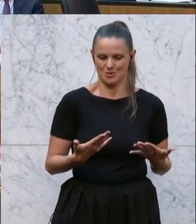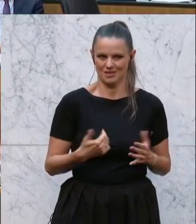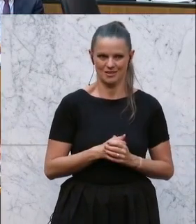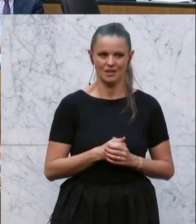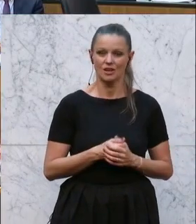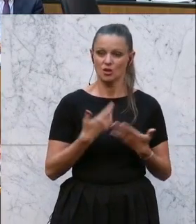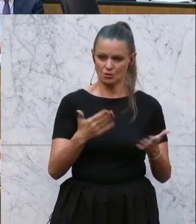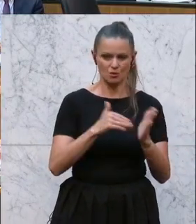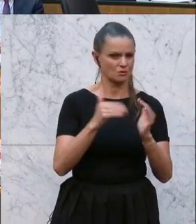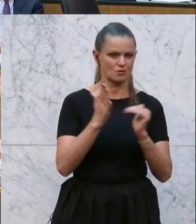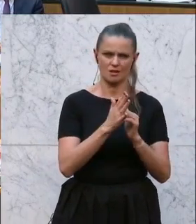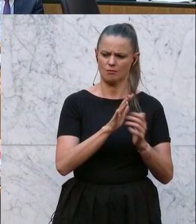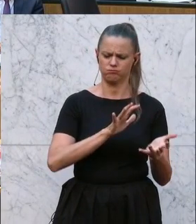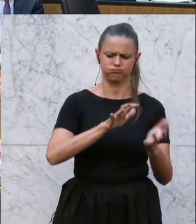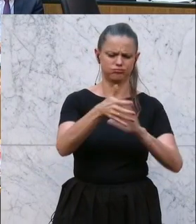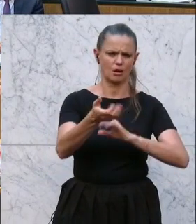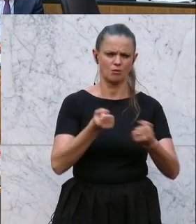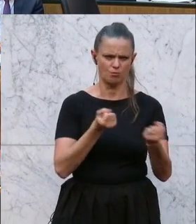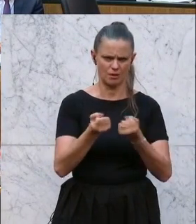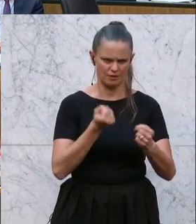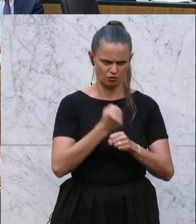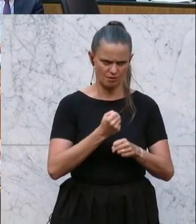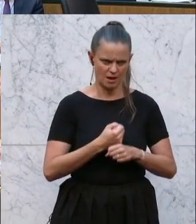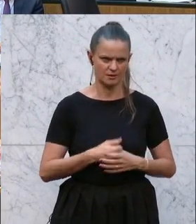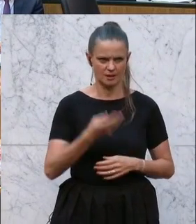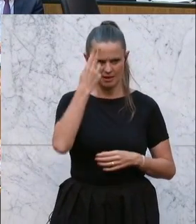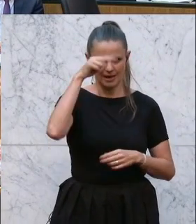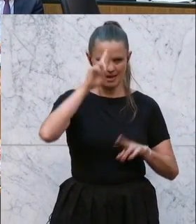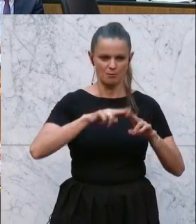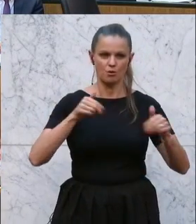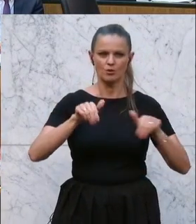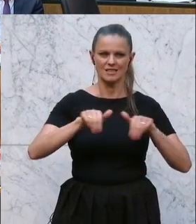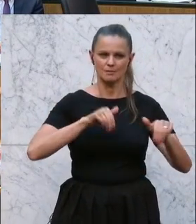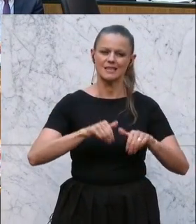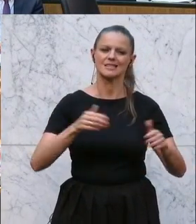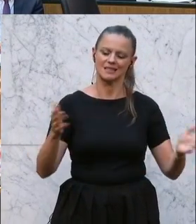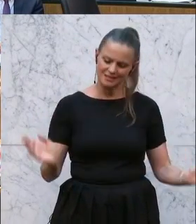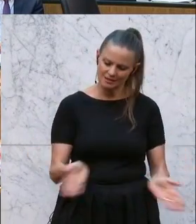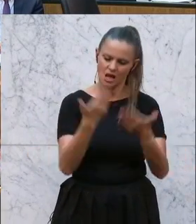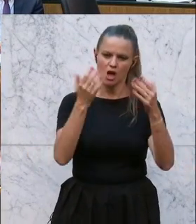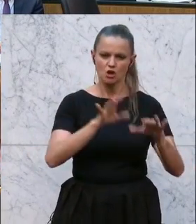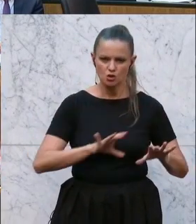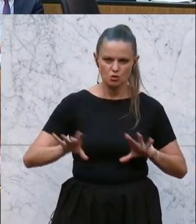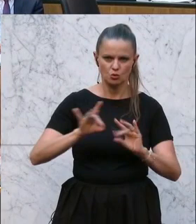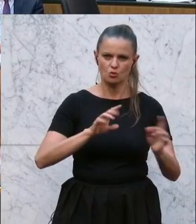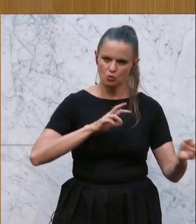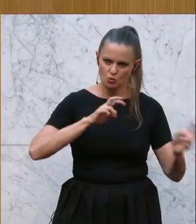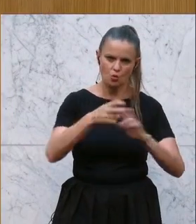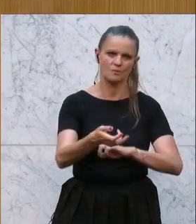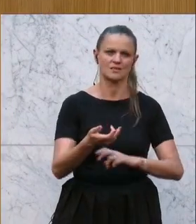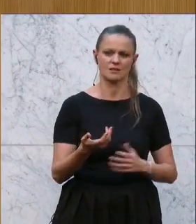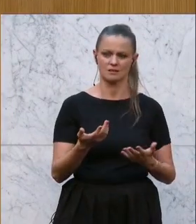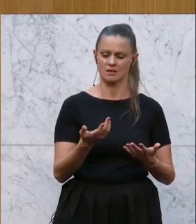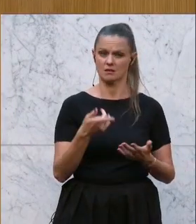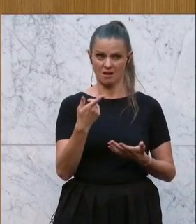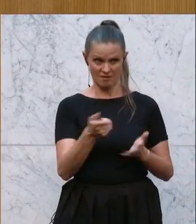dieses System völlig verpolitisiert. Herr Bundesminister, kommen Sie ins Tun, kommen Sie in die Umsetzung. Ihre Performance